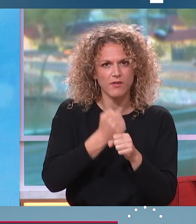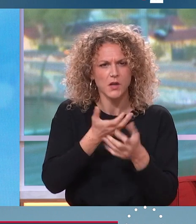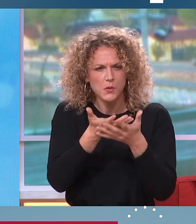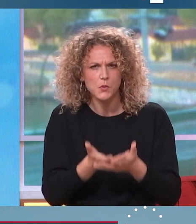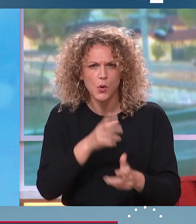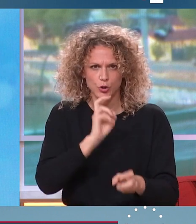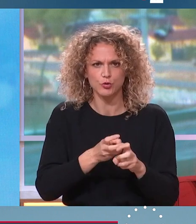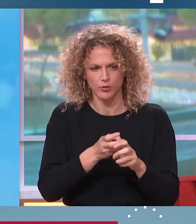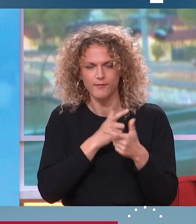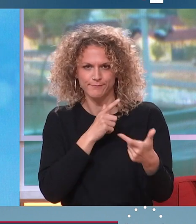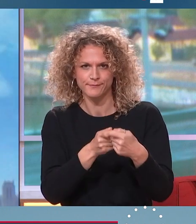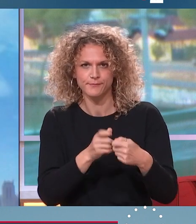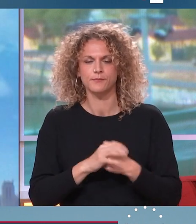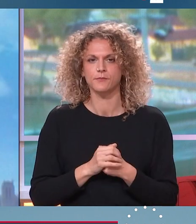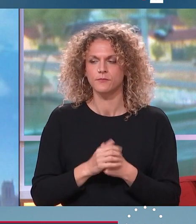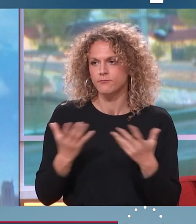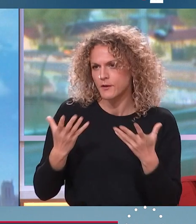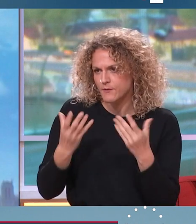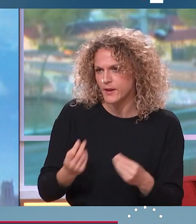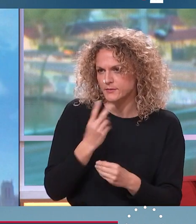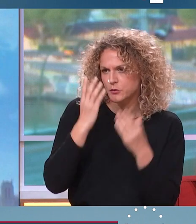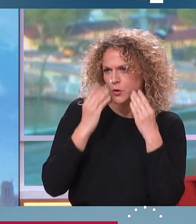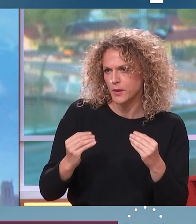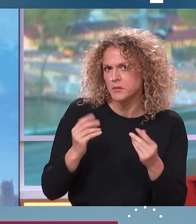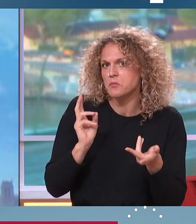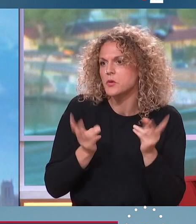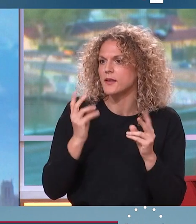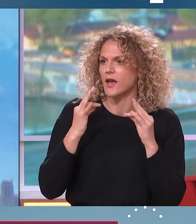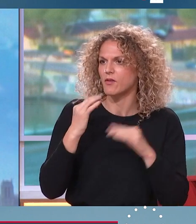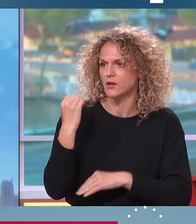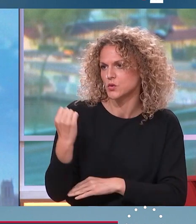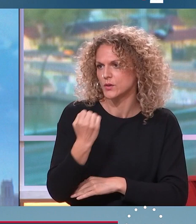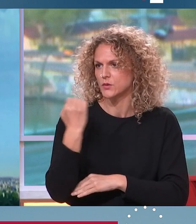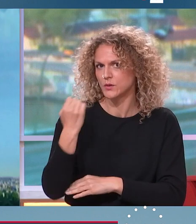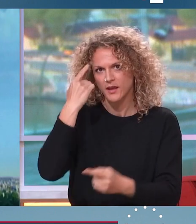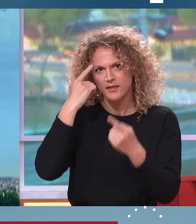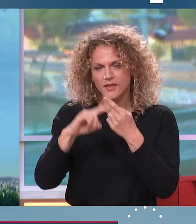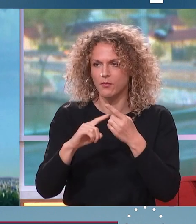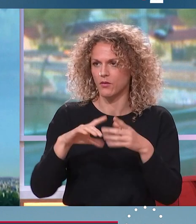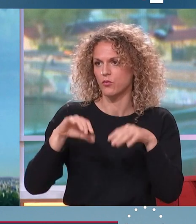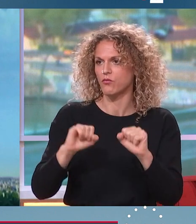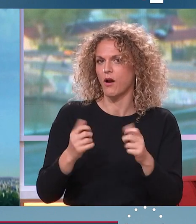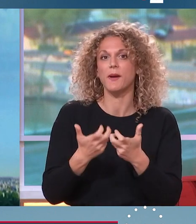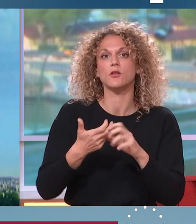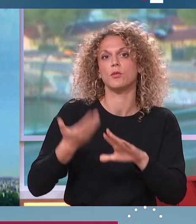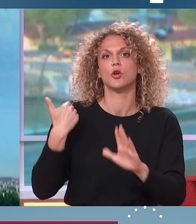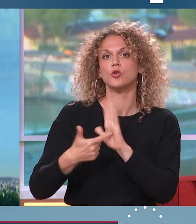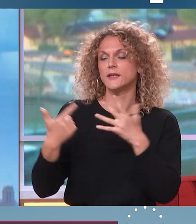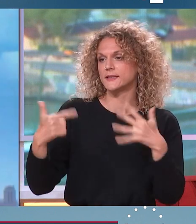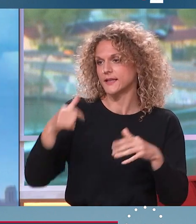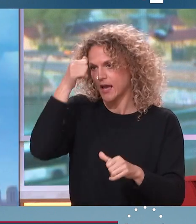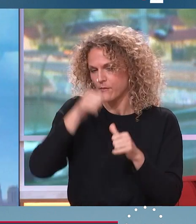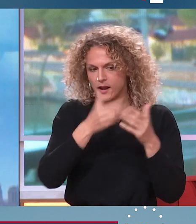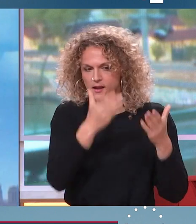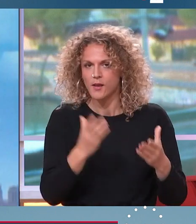des faiblesses supposées de Mme Le Pen n'est-elle pas sa solitude dans la perspective de l'accession au pouvoir ? En 2017, par exemple, on se souvient qu'elle